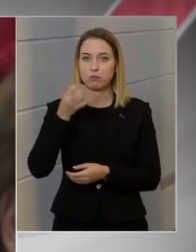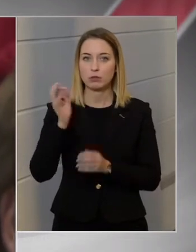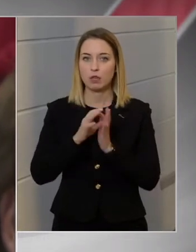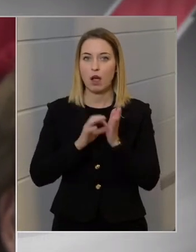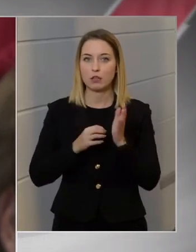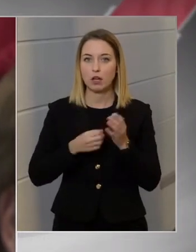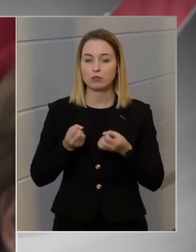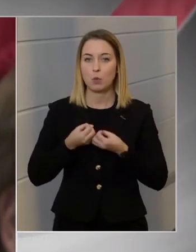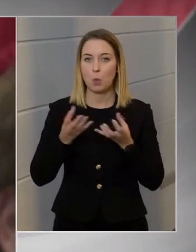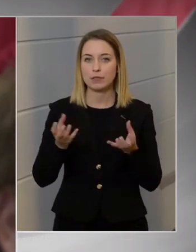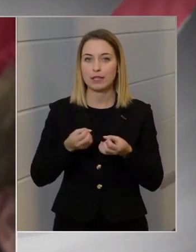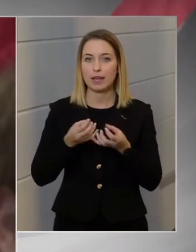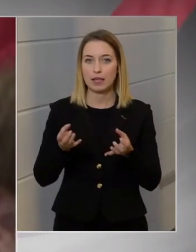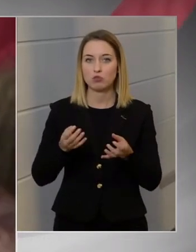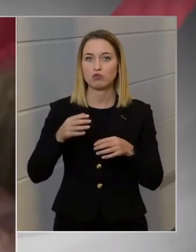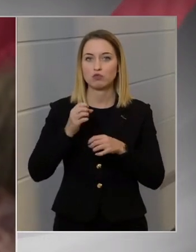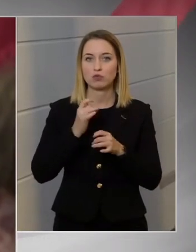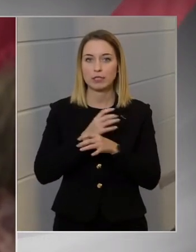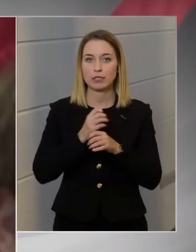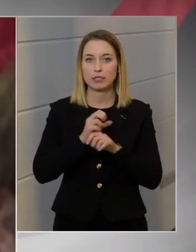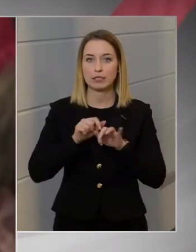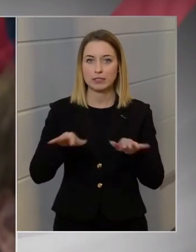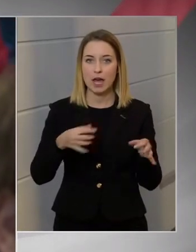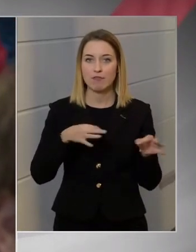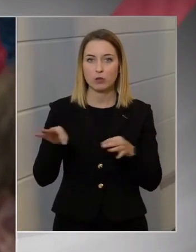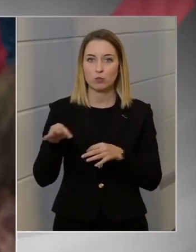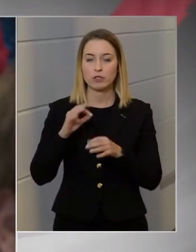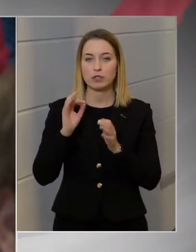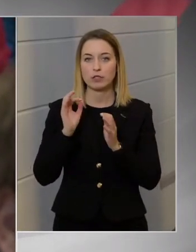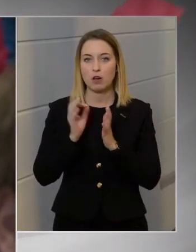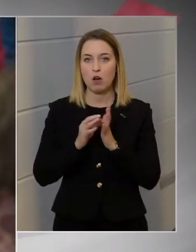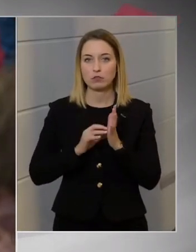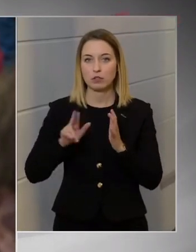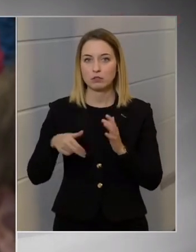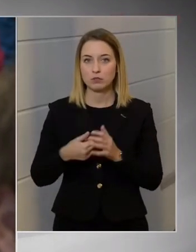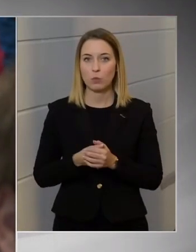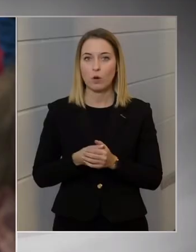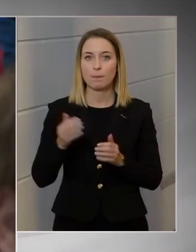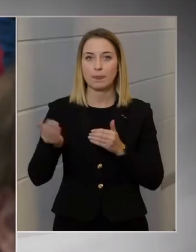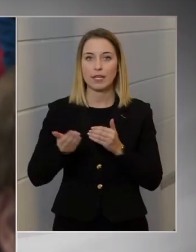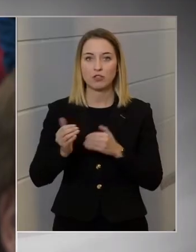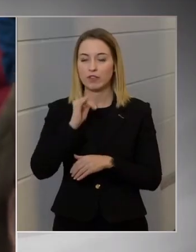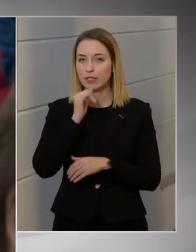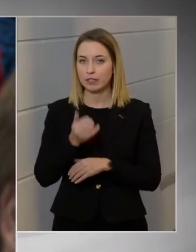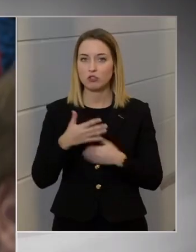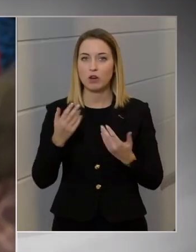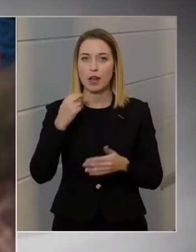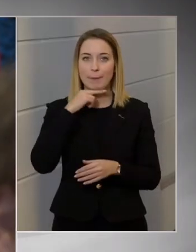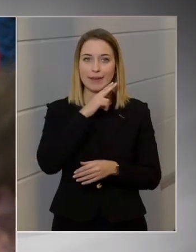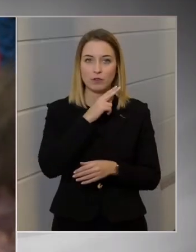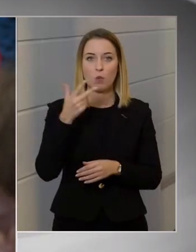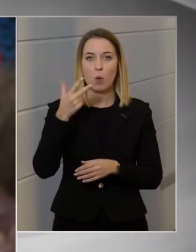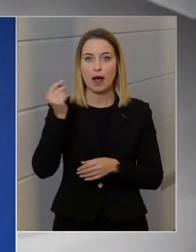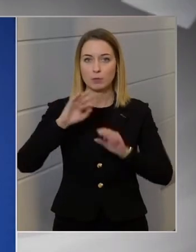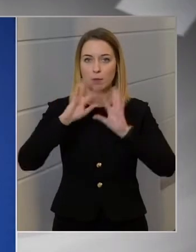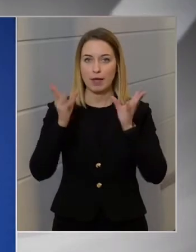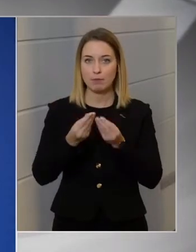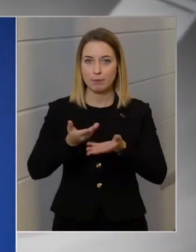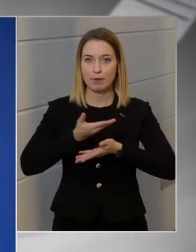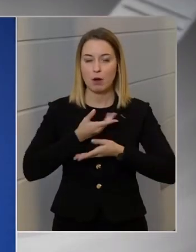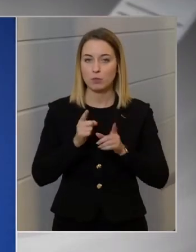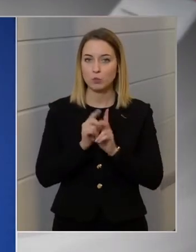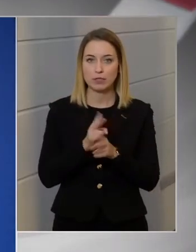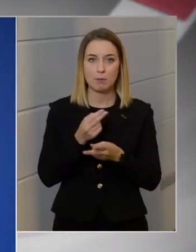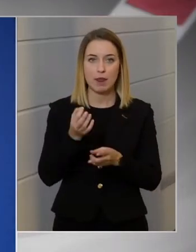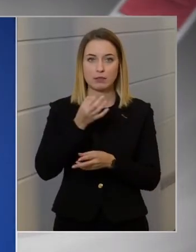adatközlés a járványügyi adatokról? Ugye hétvégén nincsen, hanem hétfőn három nap adatait egyben kapjuk, meg így nem lehet